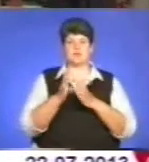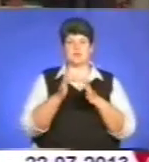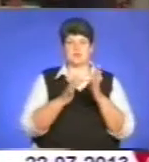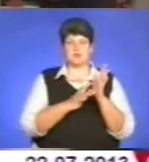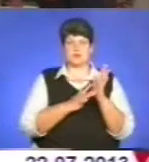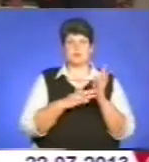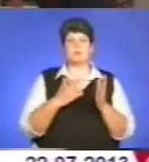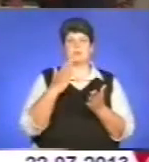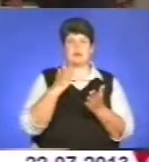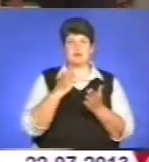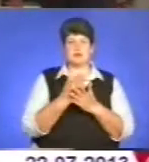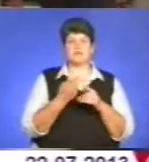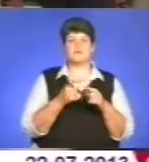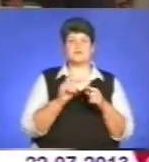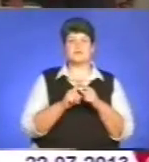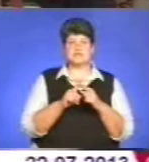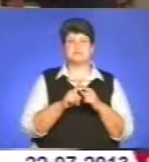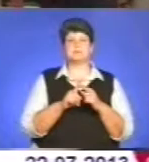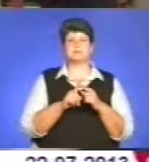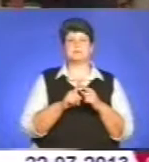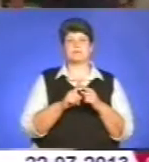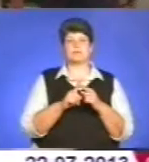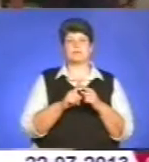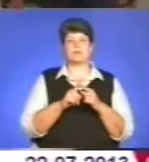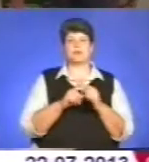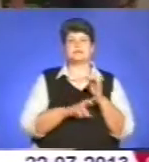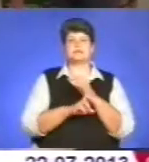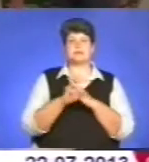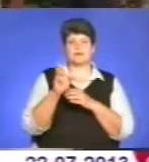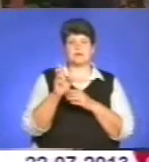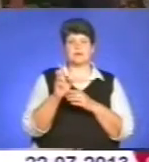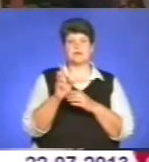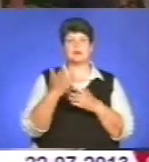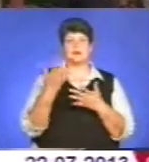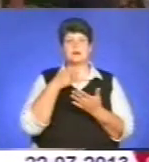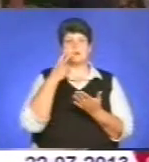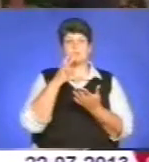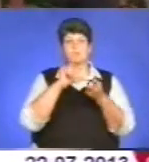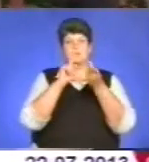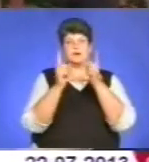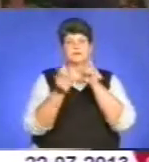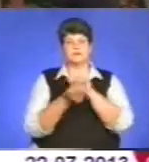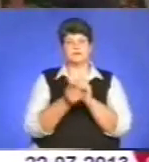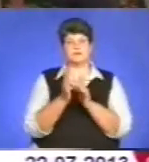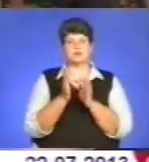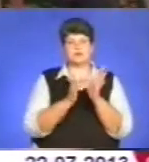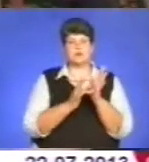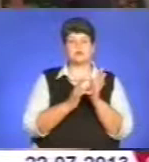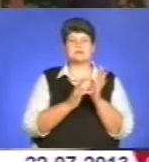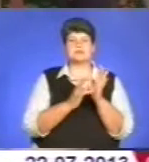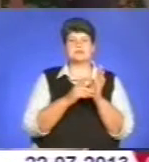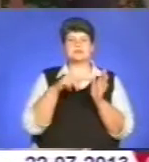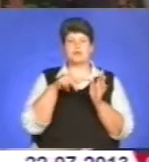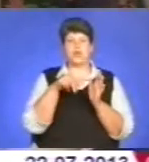Ми перебуваємо в цій церкві, одночасно перебуваємо на горі Тавор, де пообразився Христос. Заходячи до церкви,